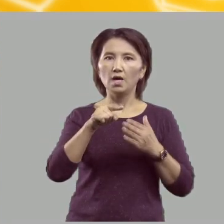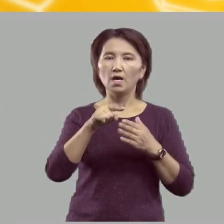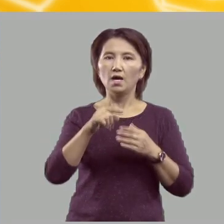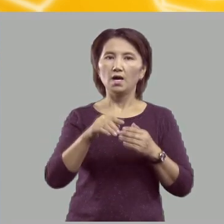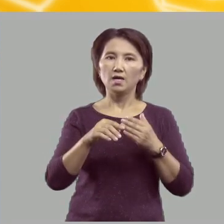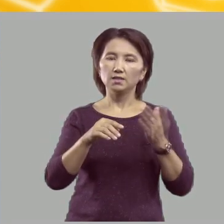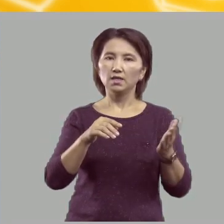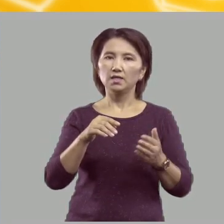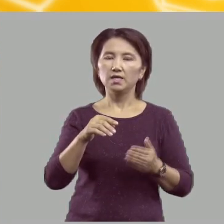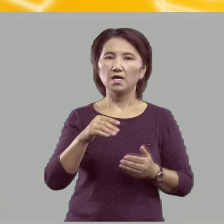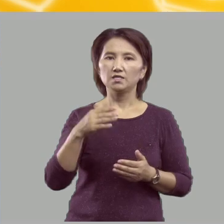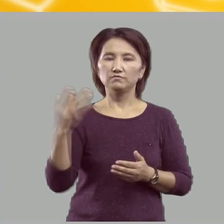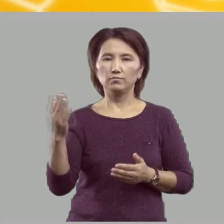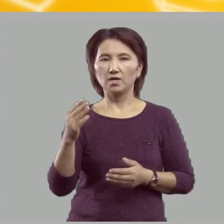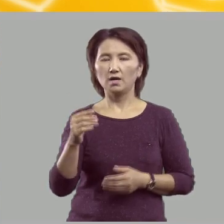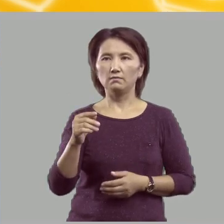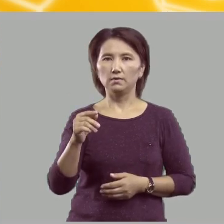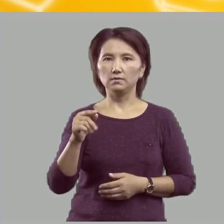вправо.